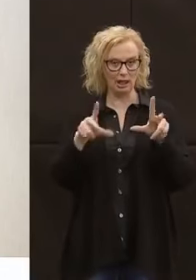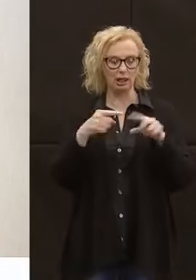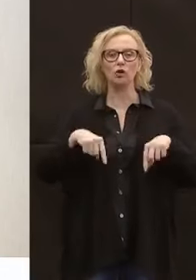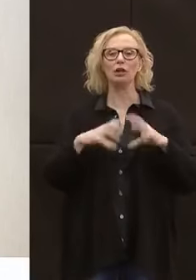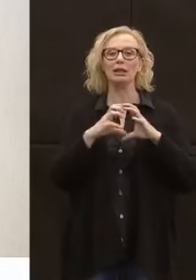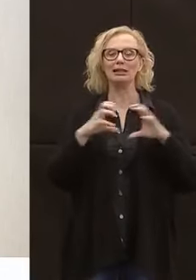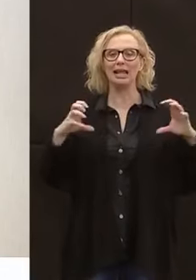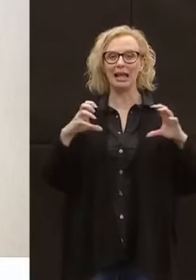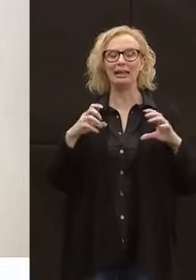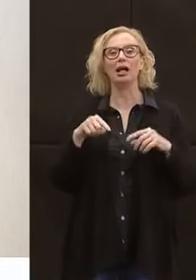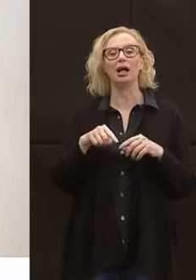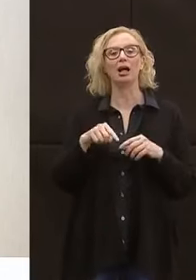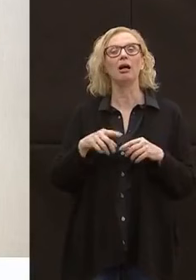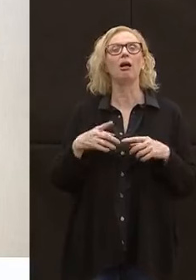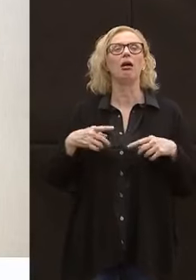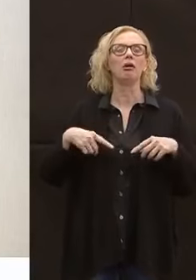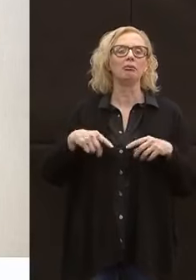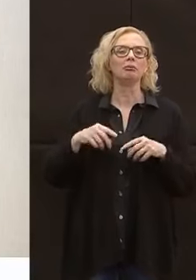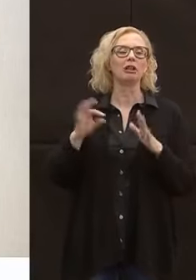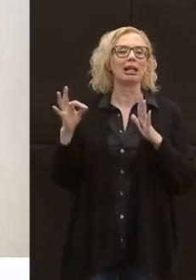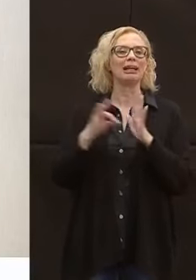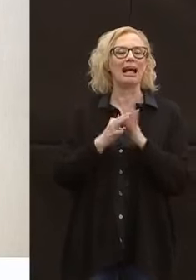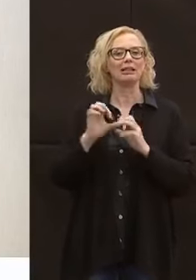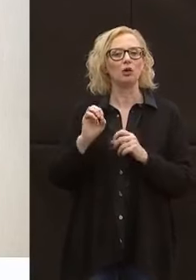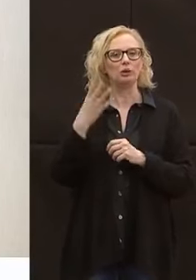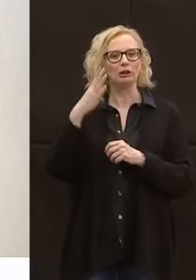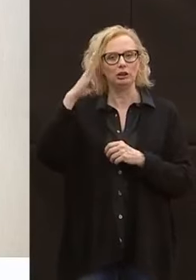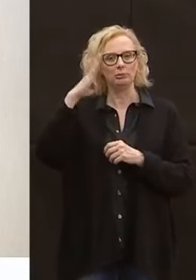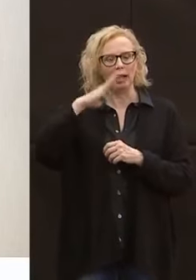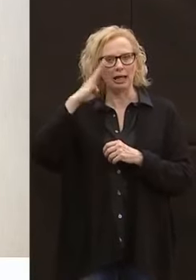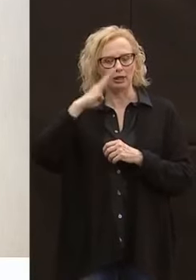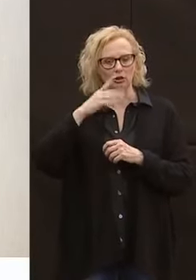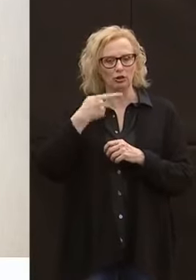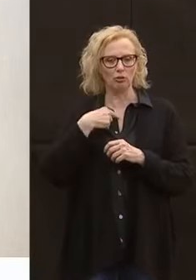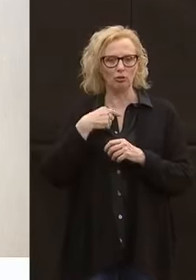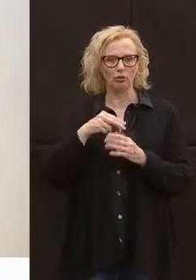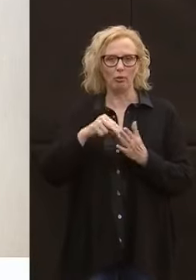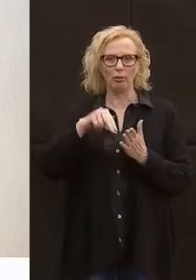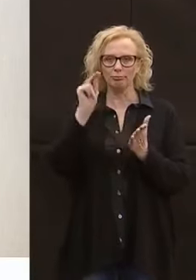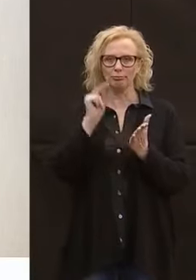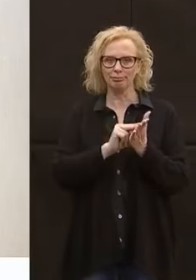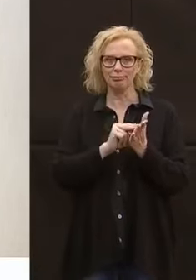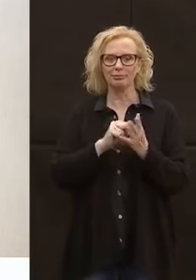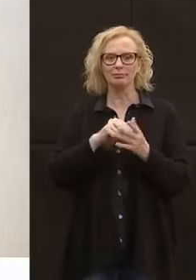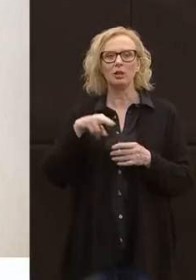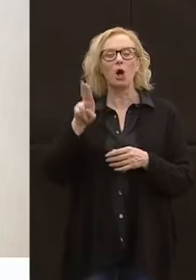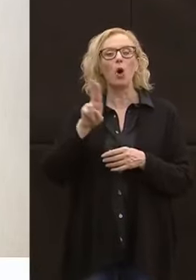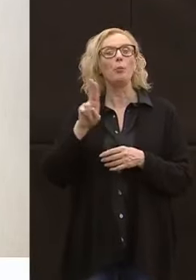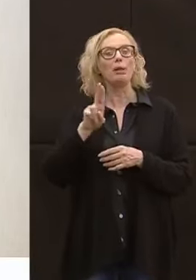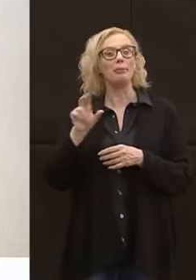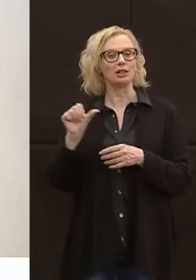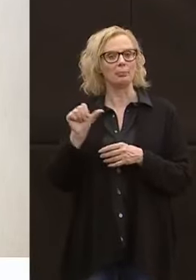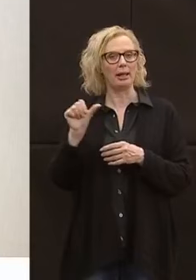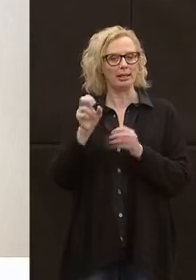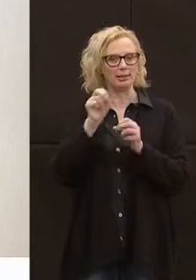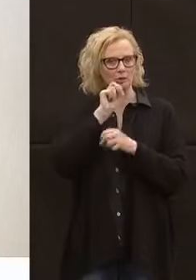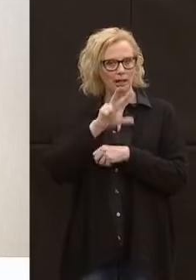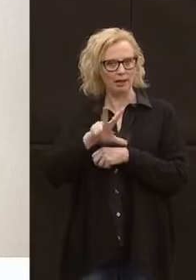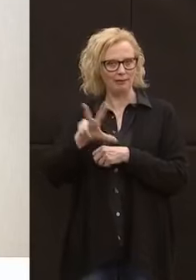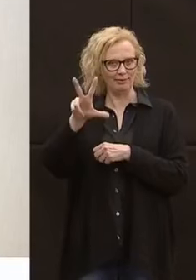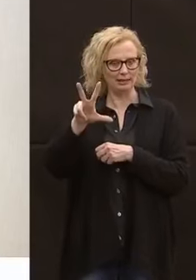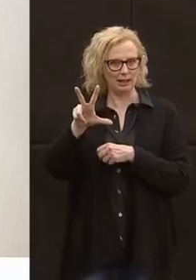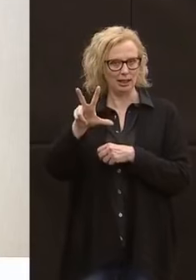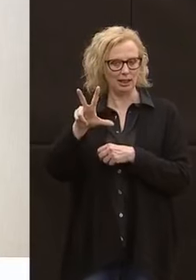data 15 marzo, abbiamo emanato una nota a UPIPA e a SPES, chiedendo